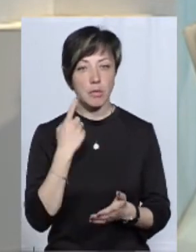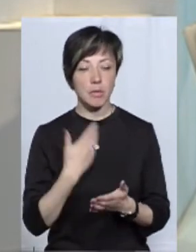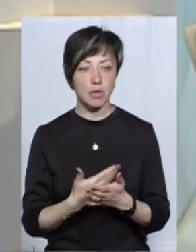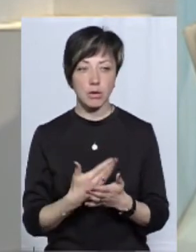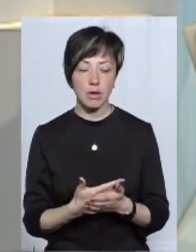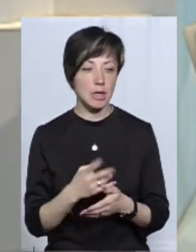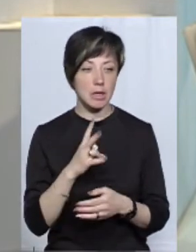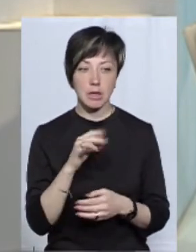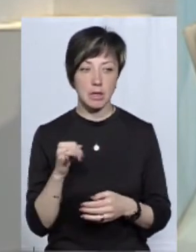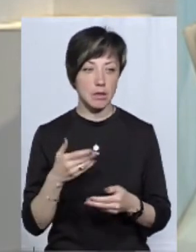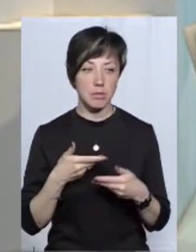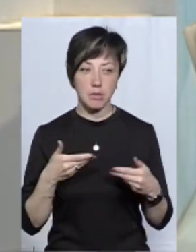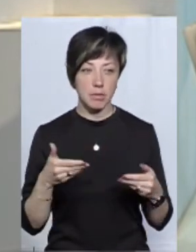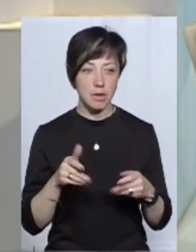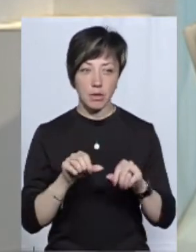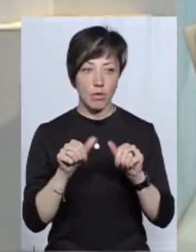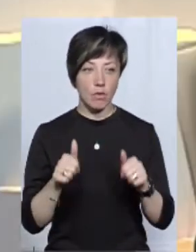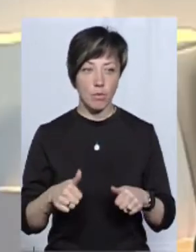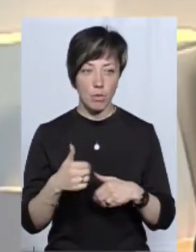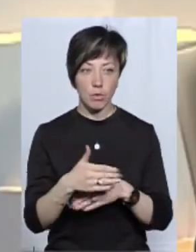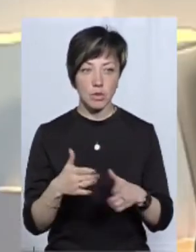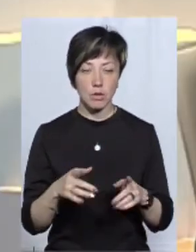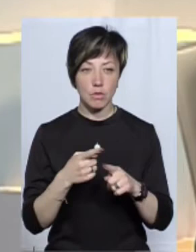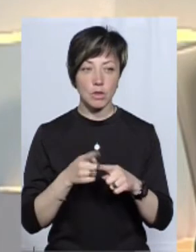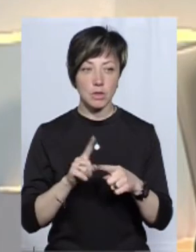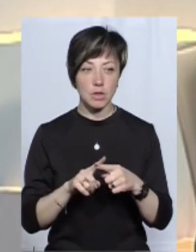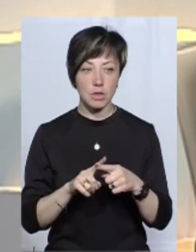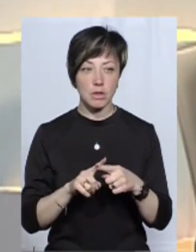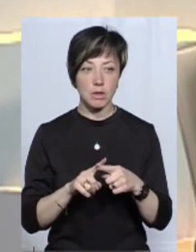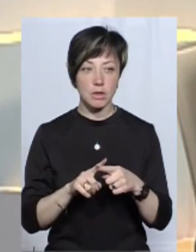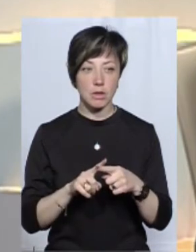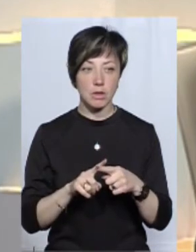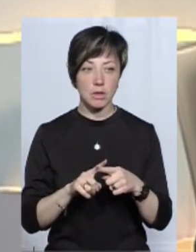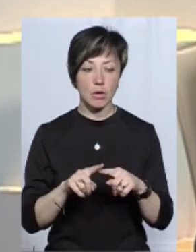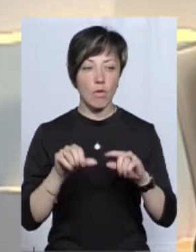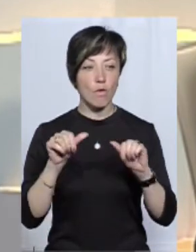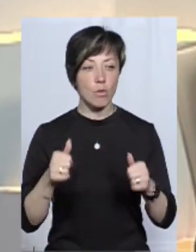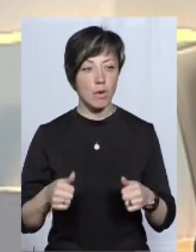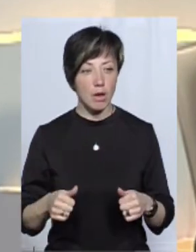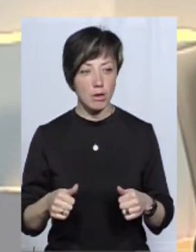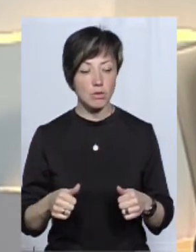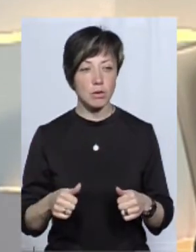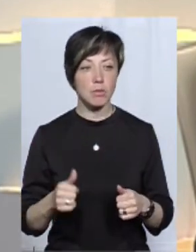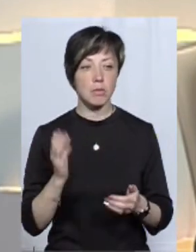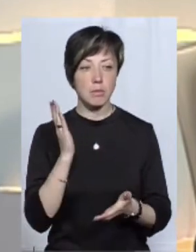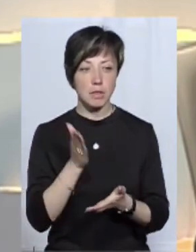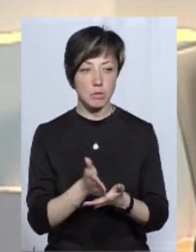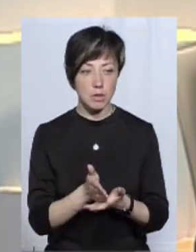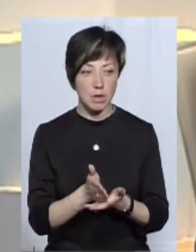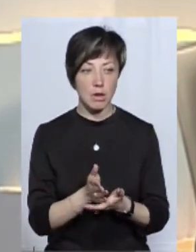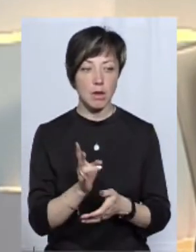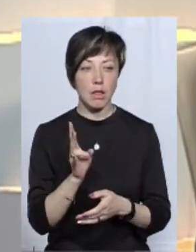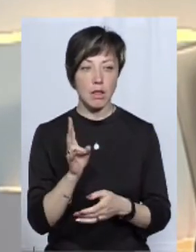підозра. Ні, ми не здійснюємо оформлення посилок тут. Вони розмитнюються, оформляються безпосередньо